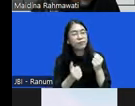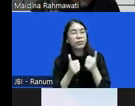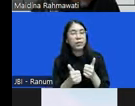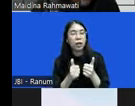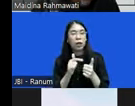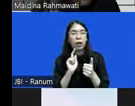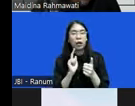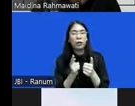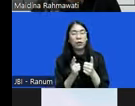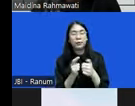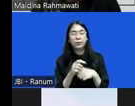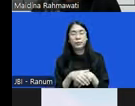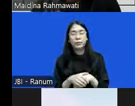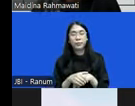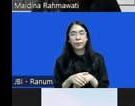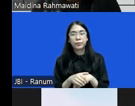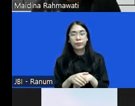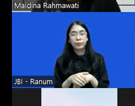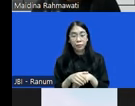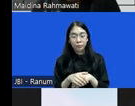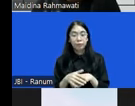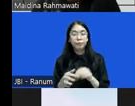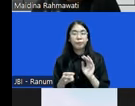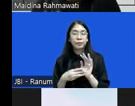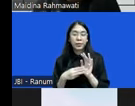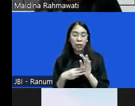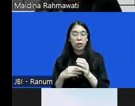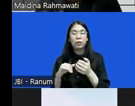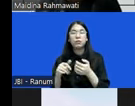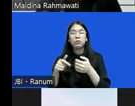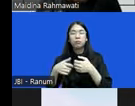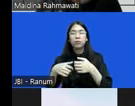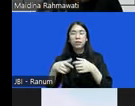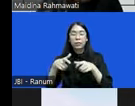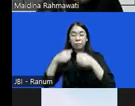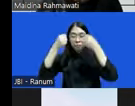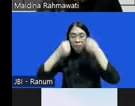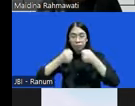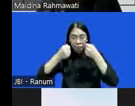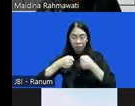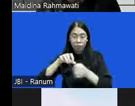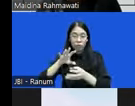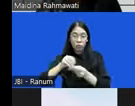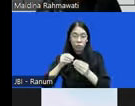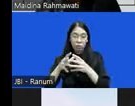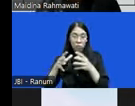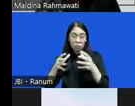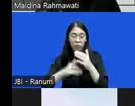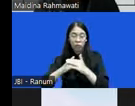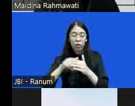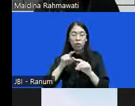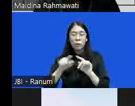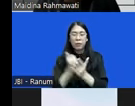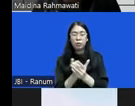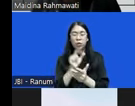dilaksanakannya penanganan overcrowding prison overcrowding tapi kalau kita lihat sejarahnya memang itu hanya untuk tindak pidana yang